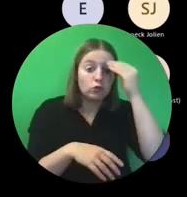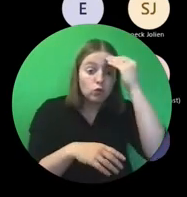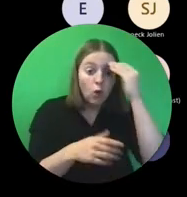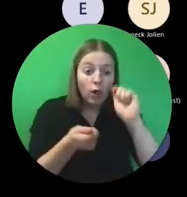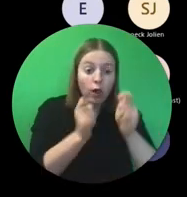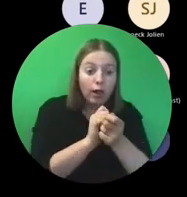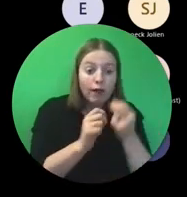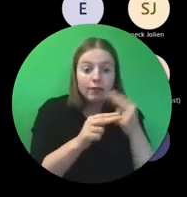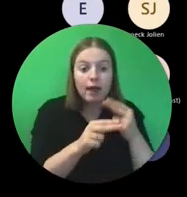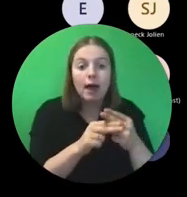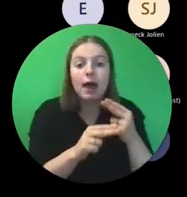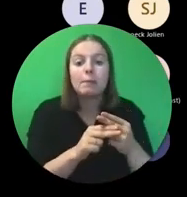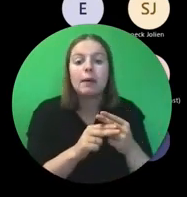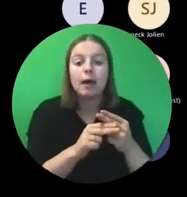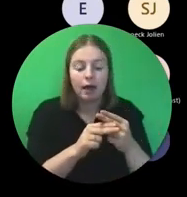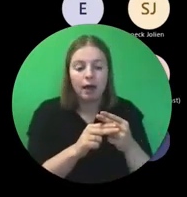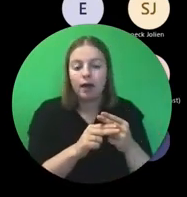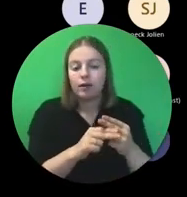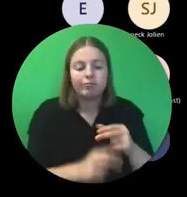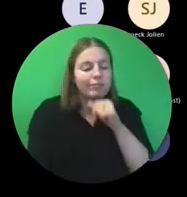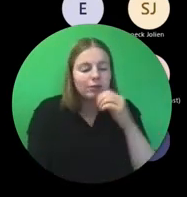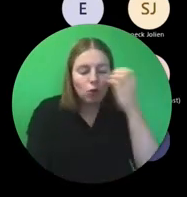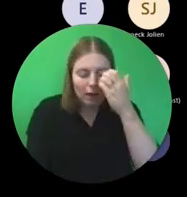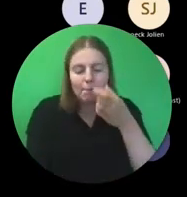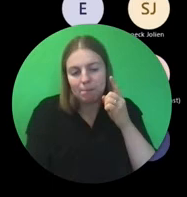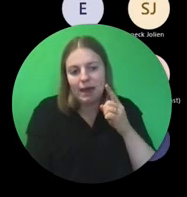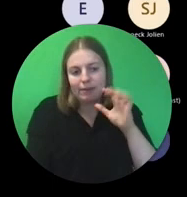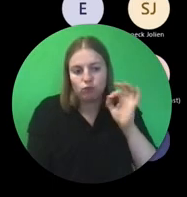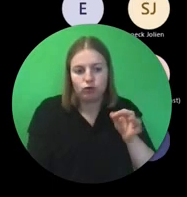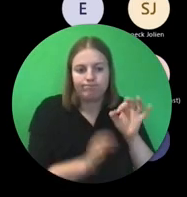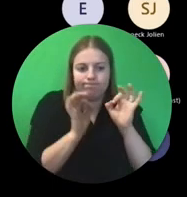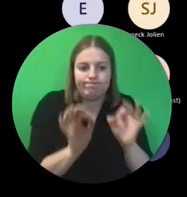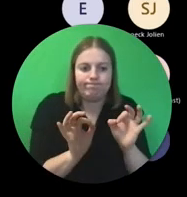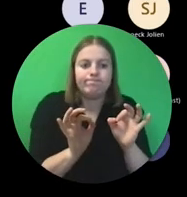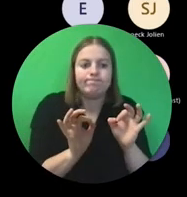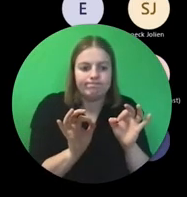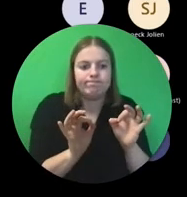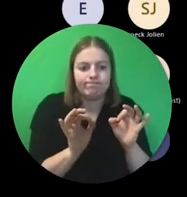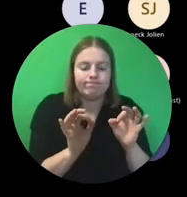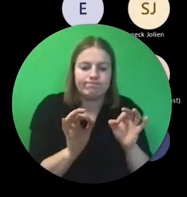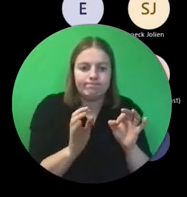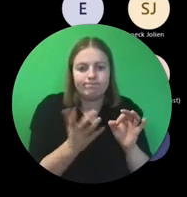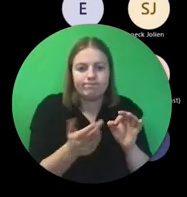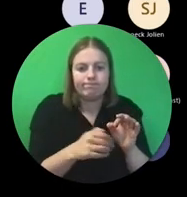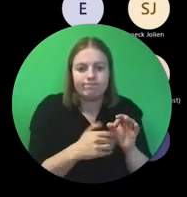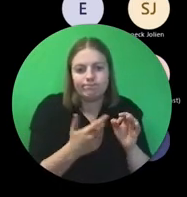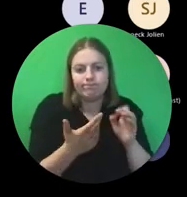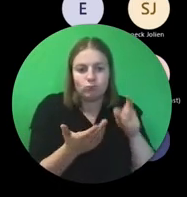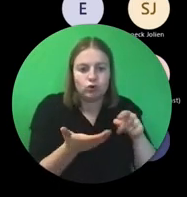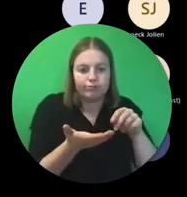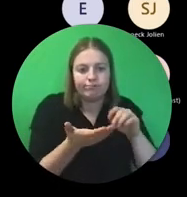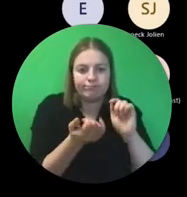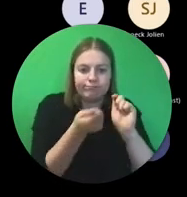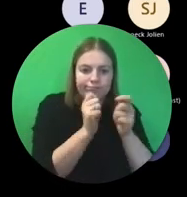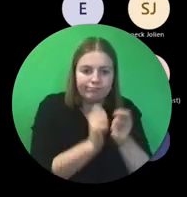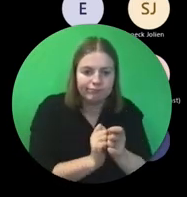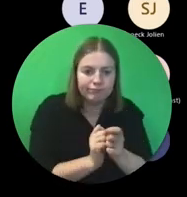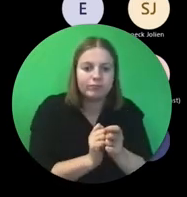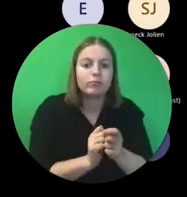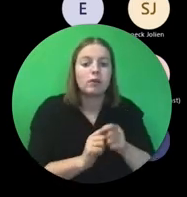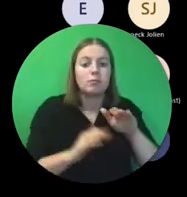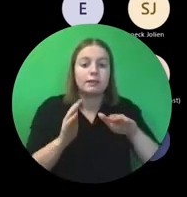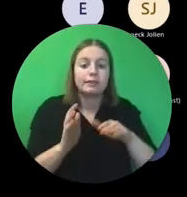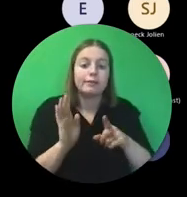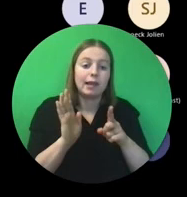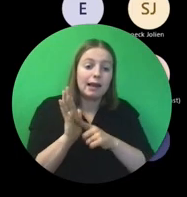vastgelegd worden. Is het een probleem? Helemaal niet, maar er is wel een formele stap nodig. De legal representative,